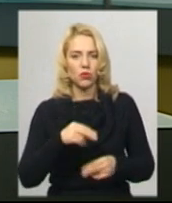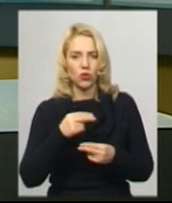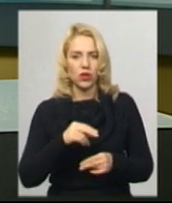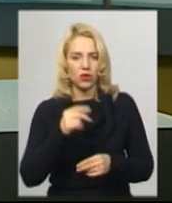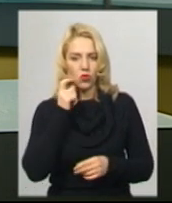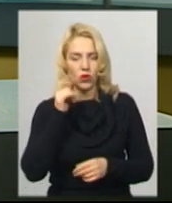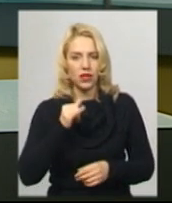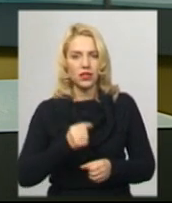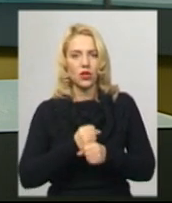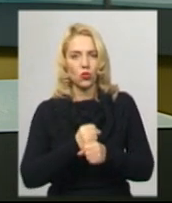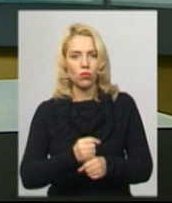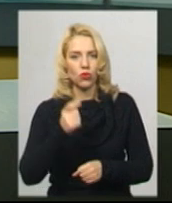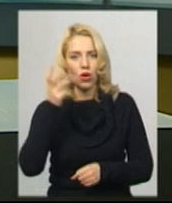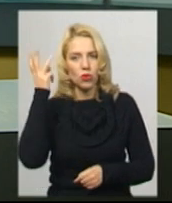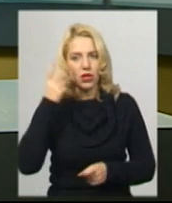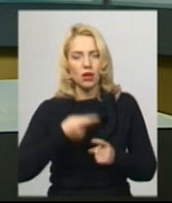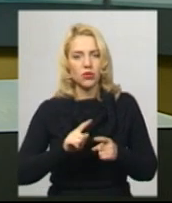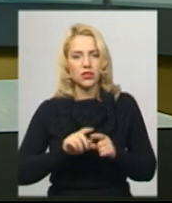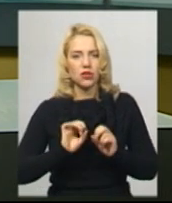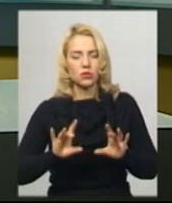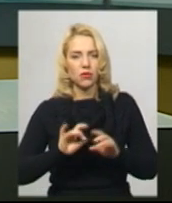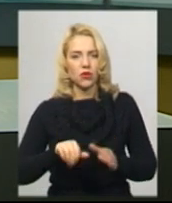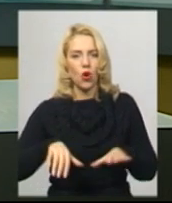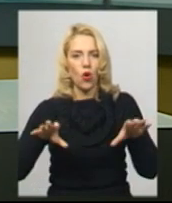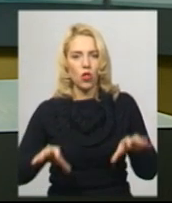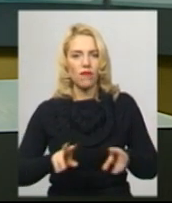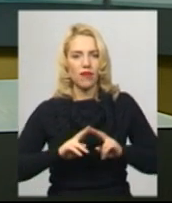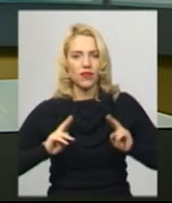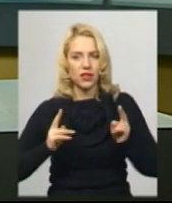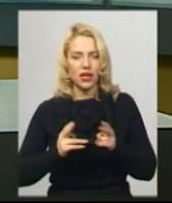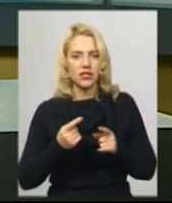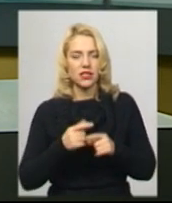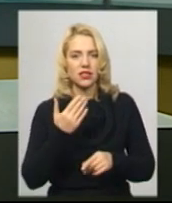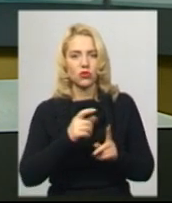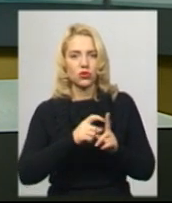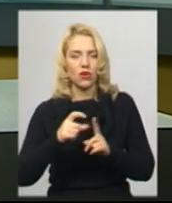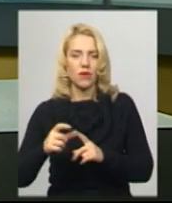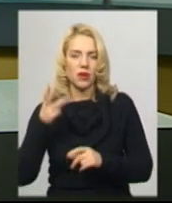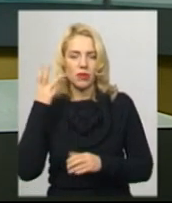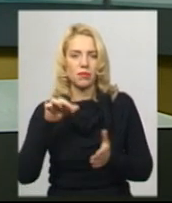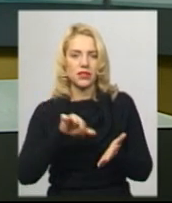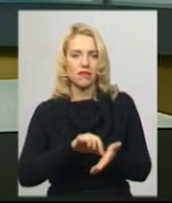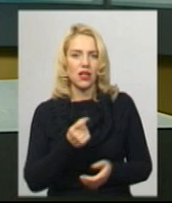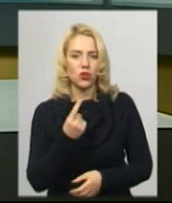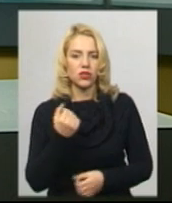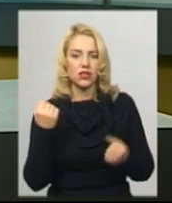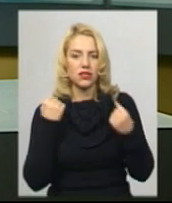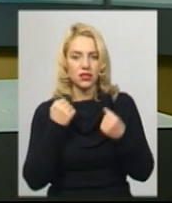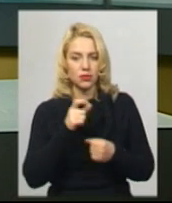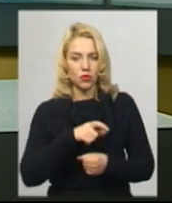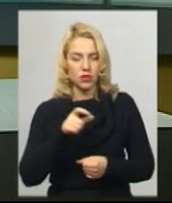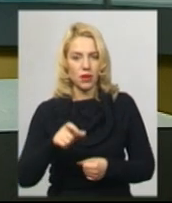повідомо голова Хмельницької обласної федерації кульової стрільби Петро Бардецький. За його словами, Хмельниччину представляли 11 спортсменів.